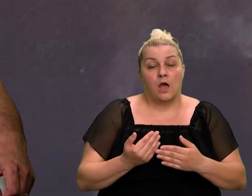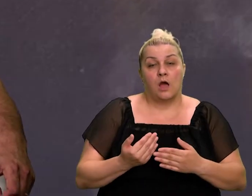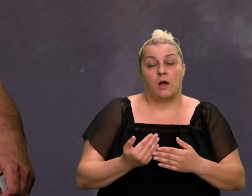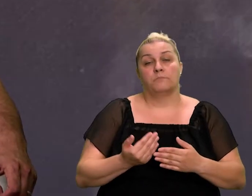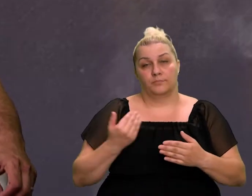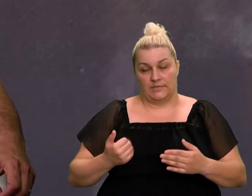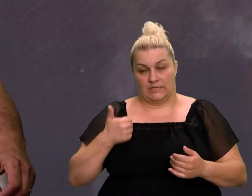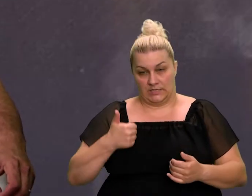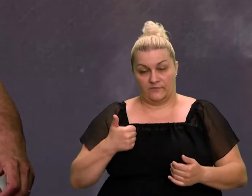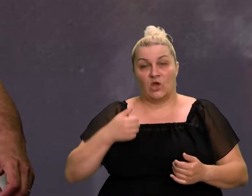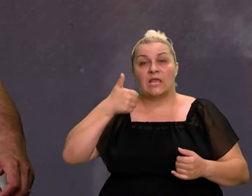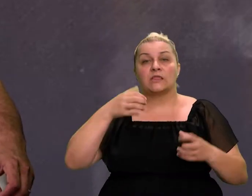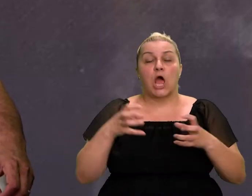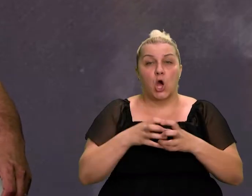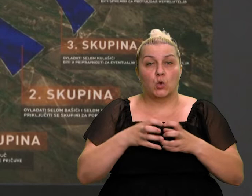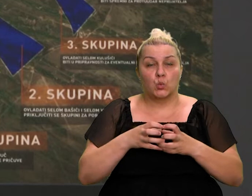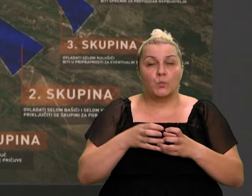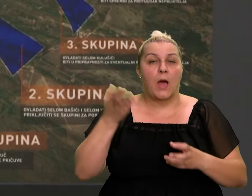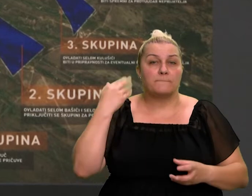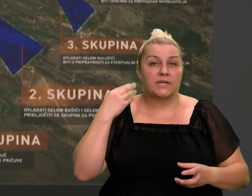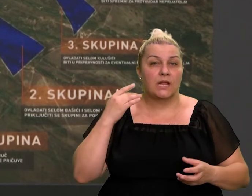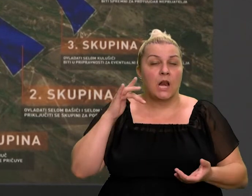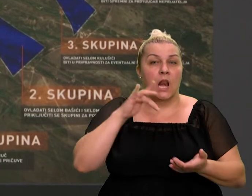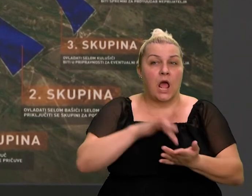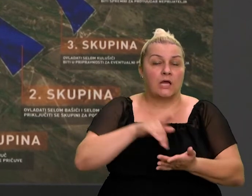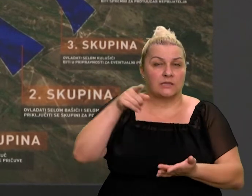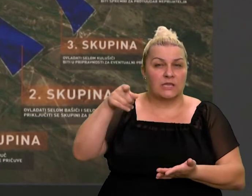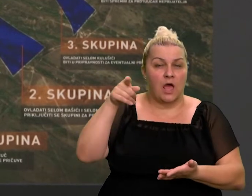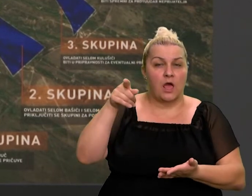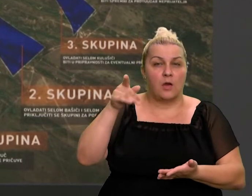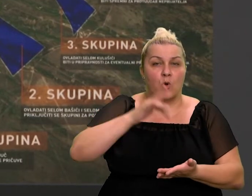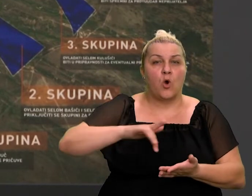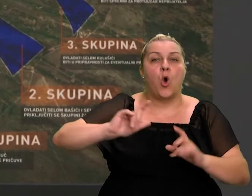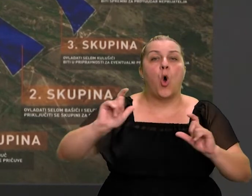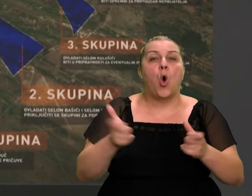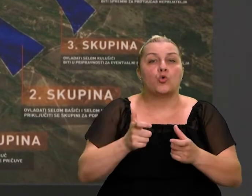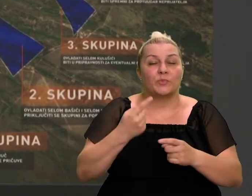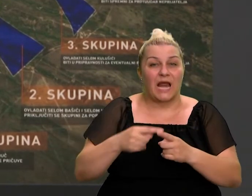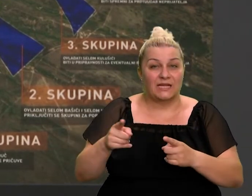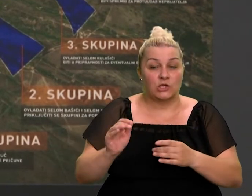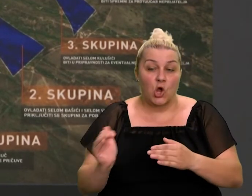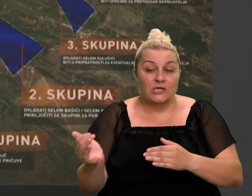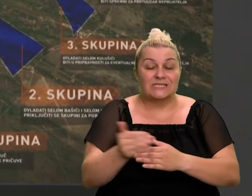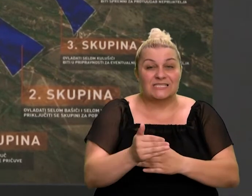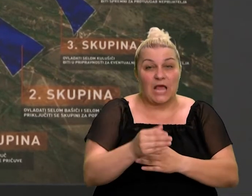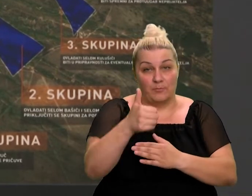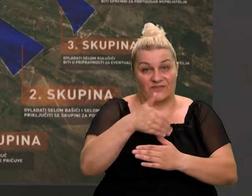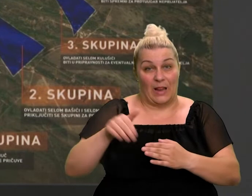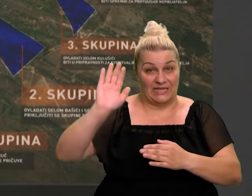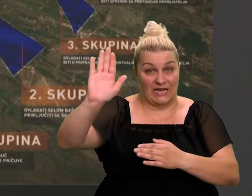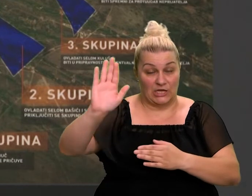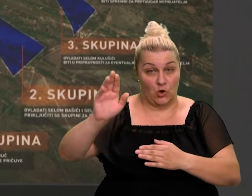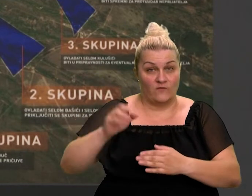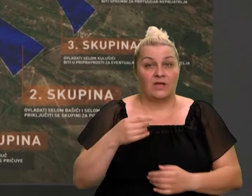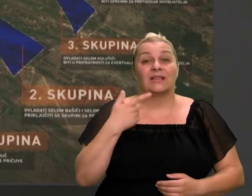bili, znači, jedna grupa ljudi je boravla u njihovom dijelu toga okupiranog dijela, znači, iza njihove prve linije